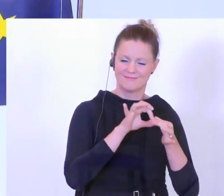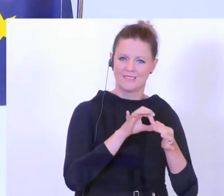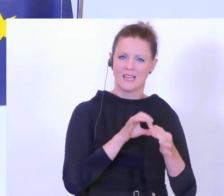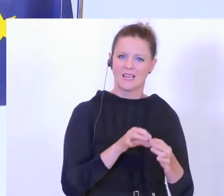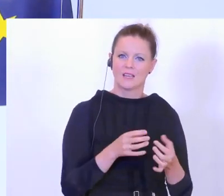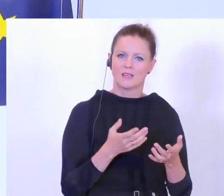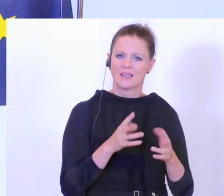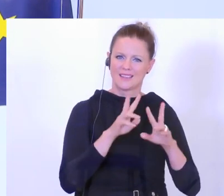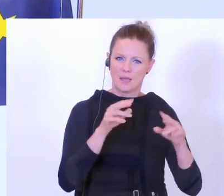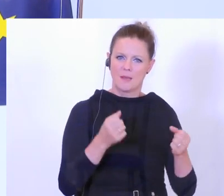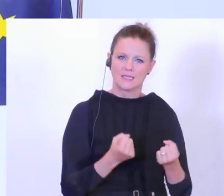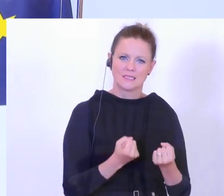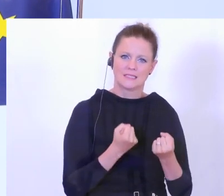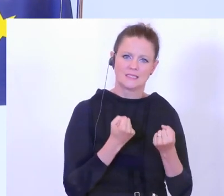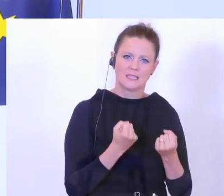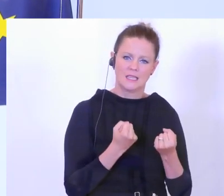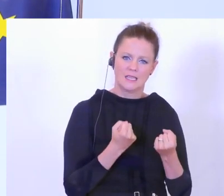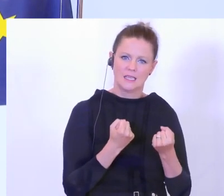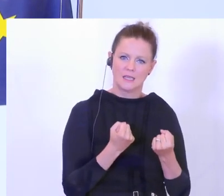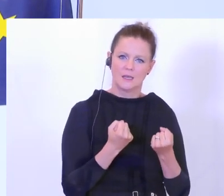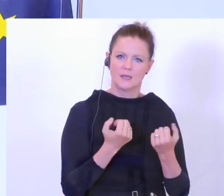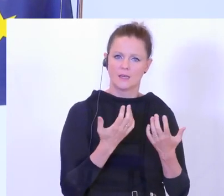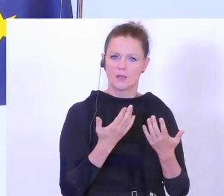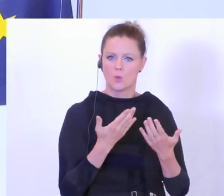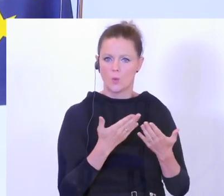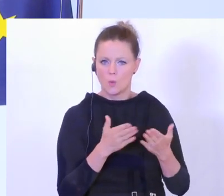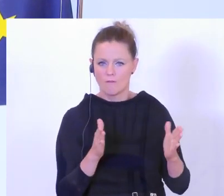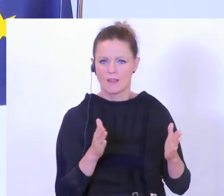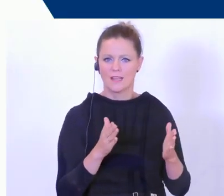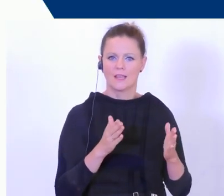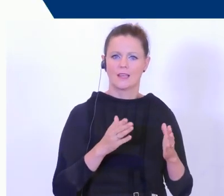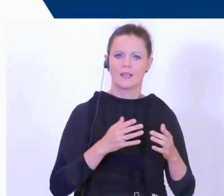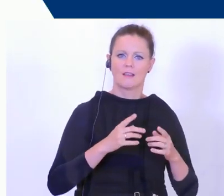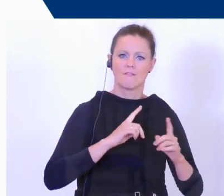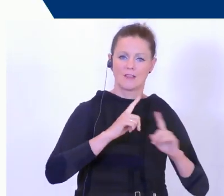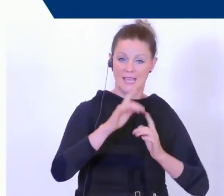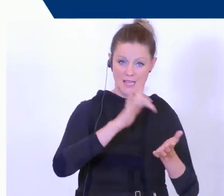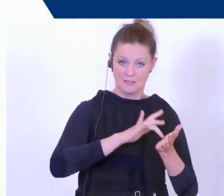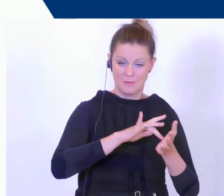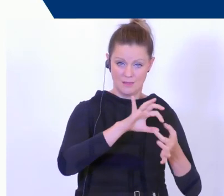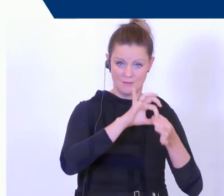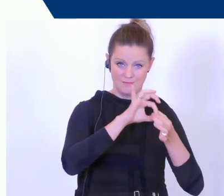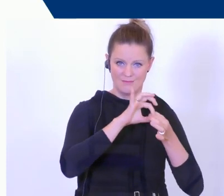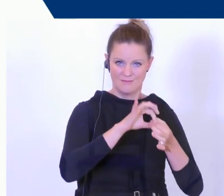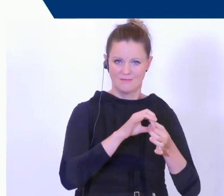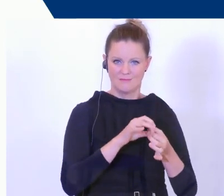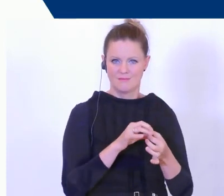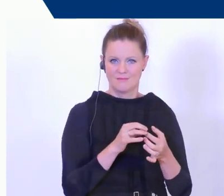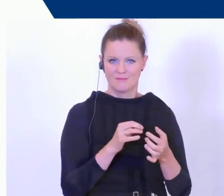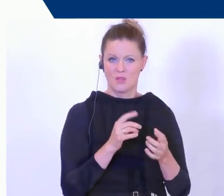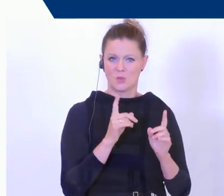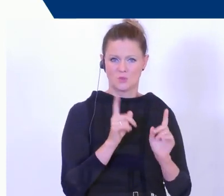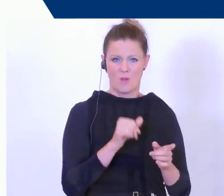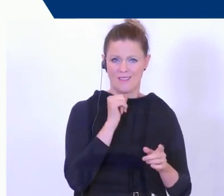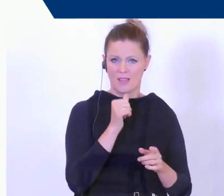öffentlichen Verkehrsmittel geht, dass hier keine allzu große Beunrufung